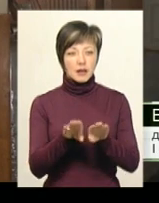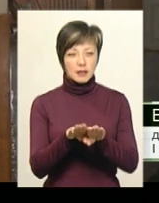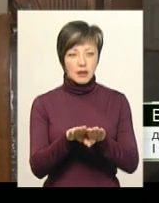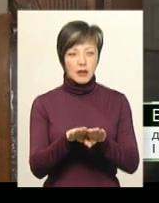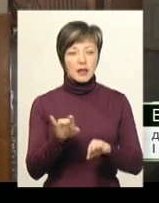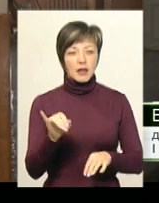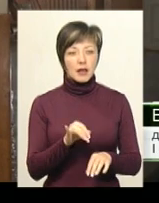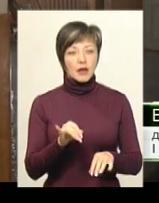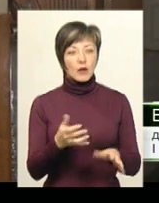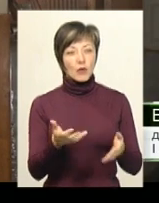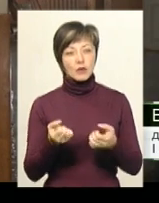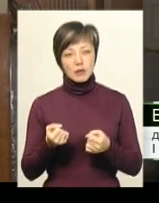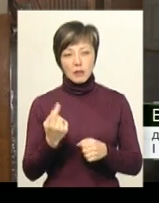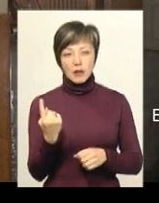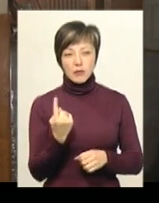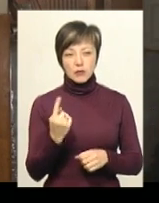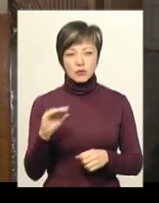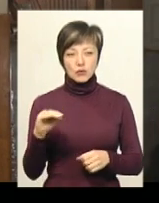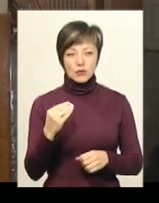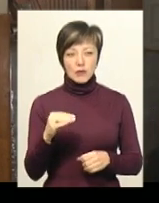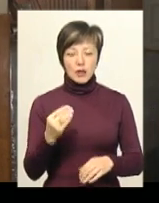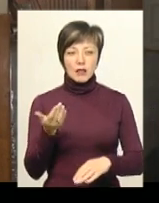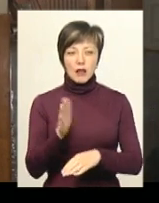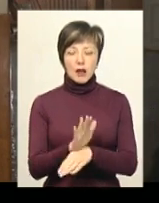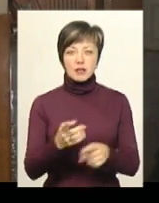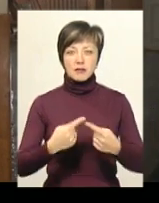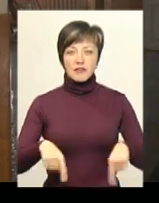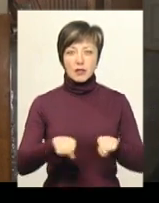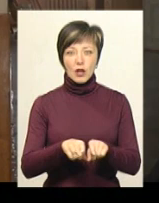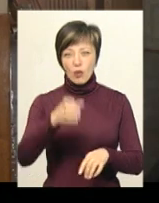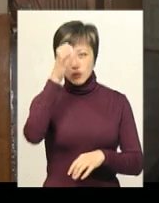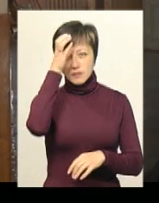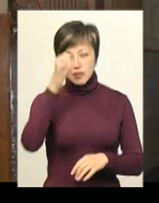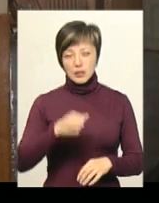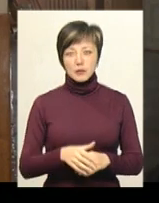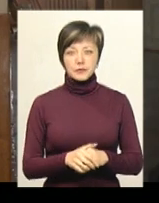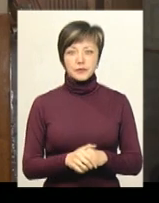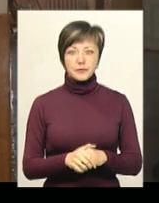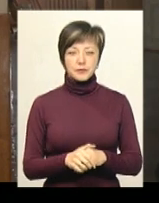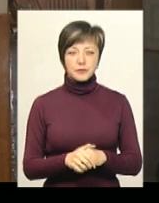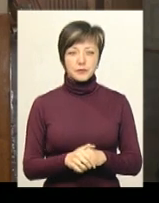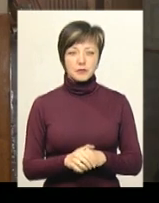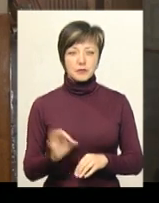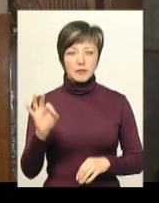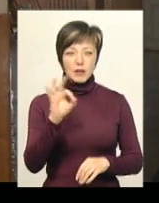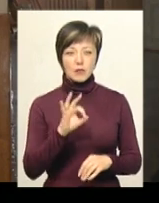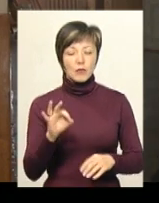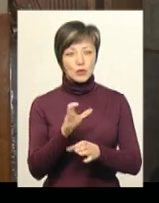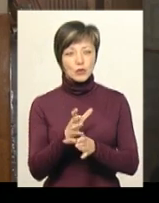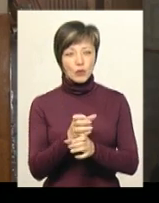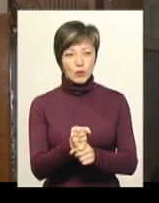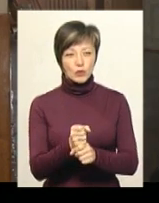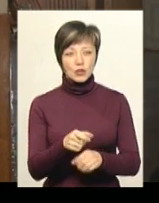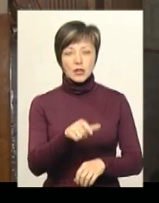І ми отримали 1 жовтня наказ відділу освіти про скорочення